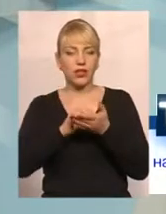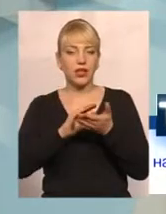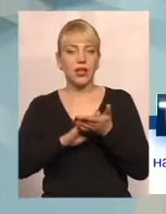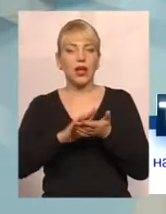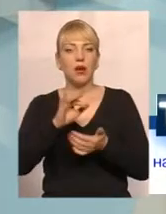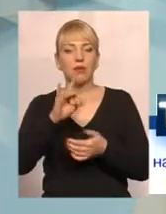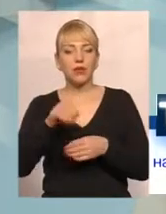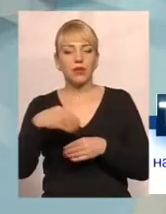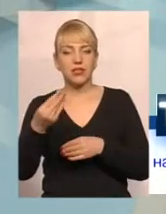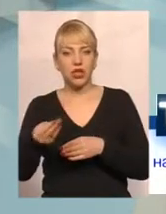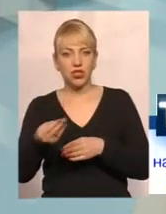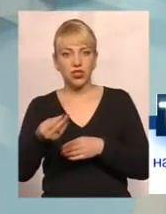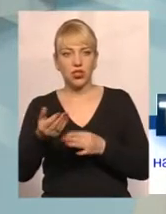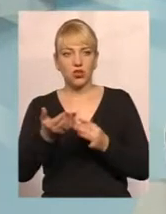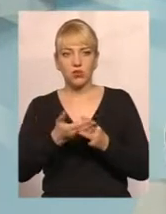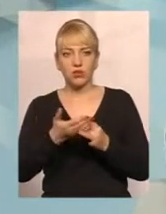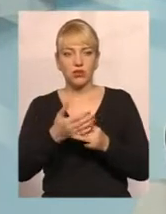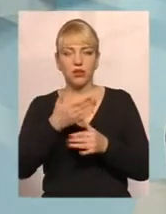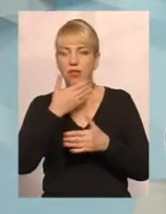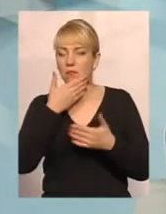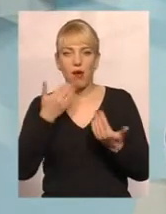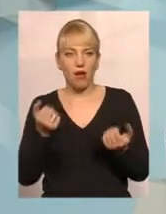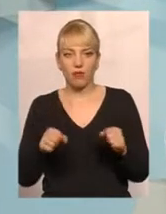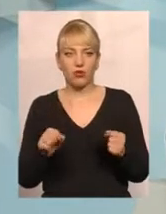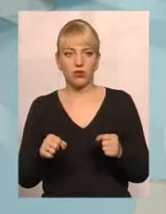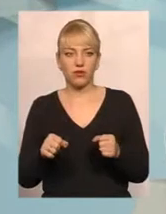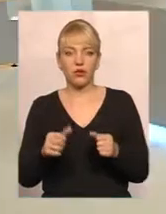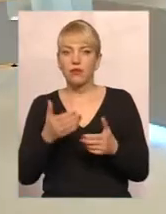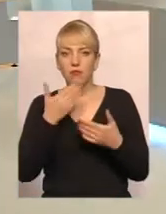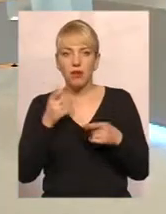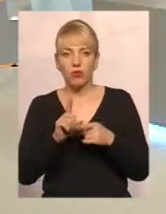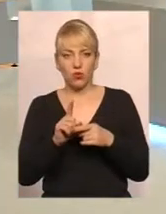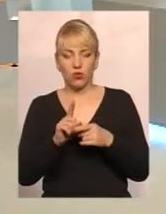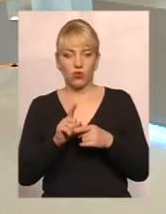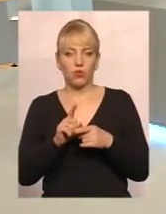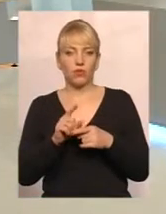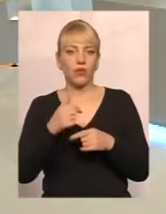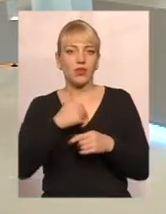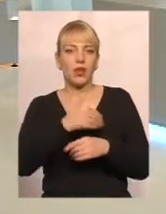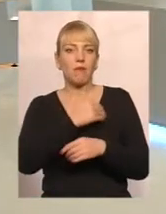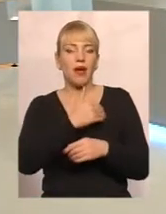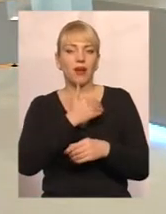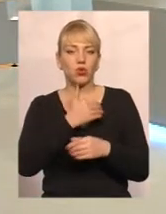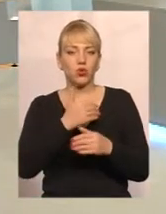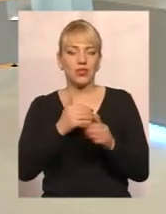субсидії не має можливості, оскільки відсутні певні механізми. Взагалі, будь-який механізм, ми не враховуємо температурні режими,